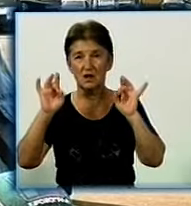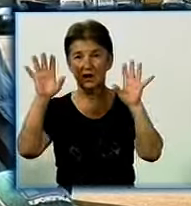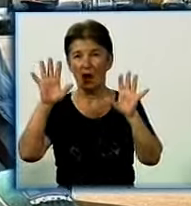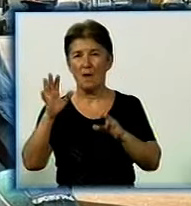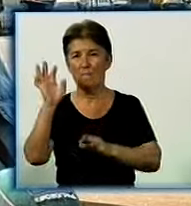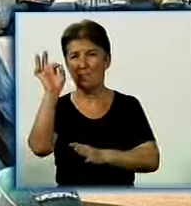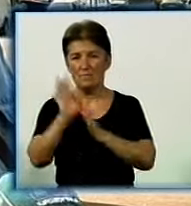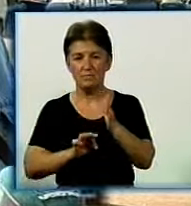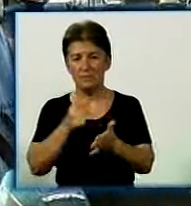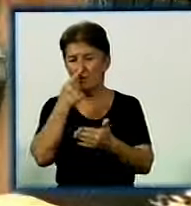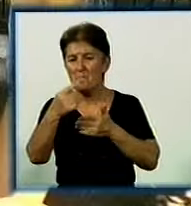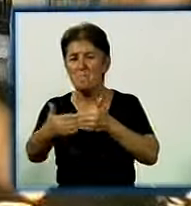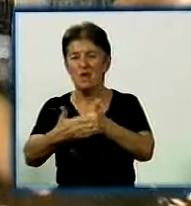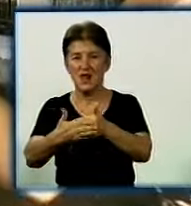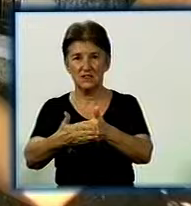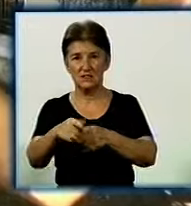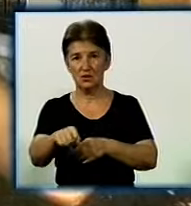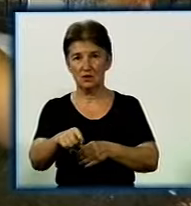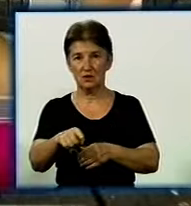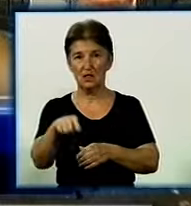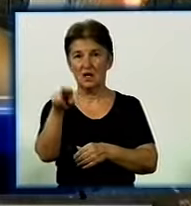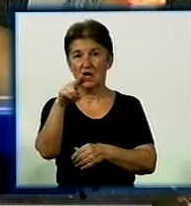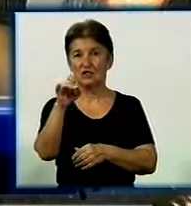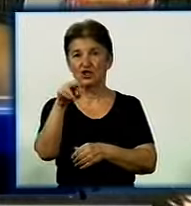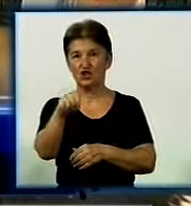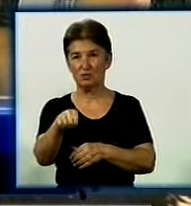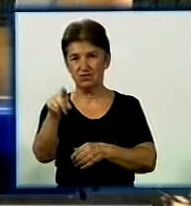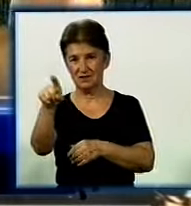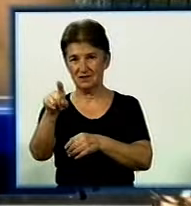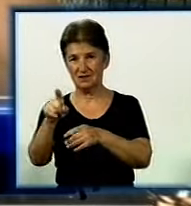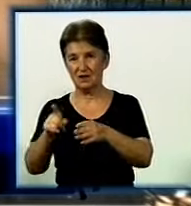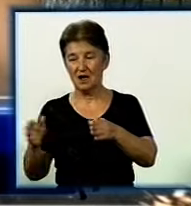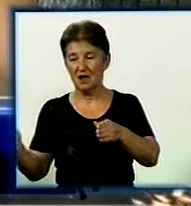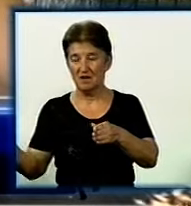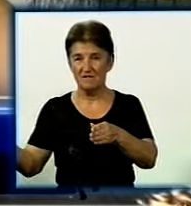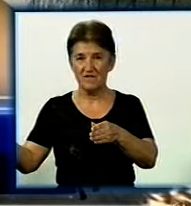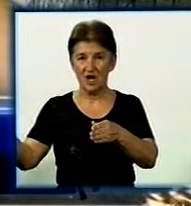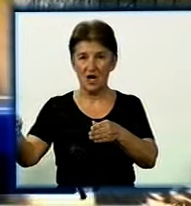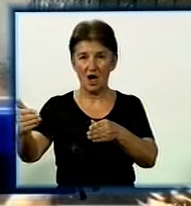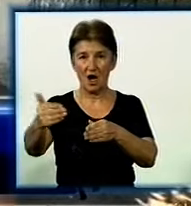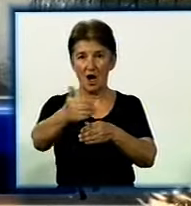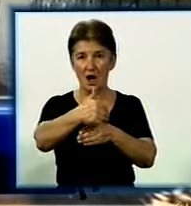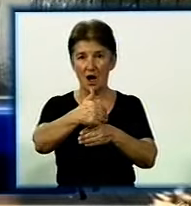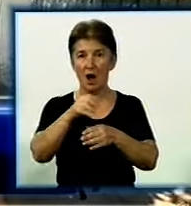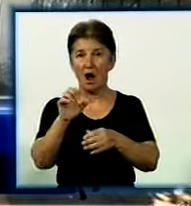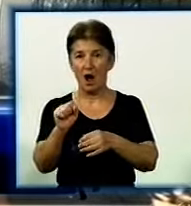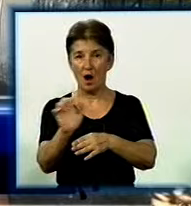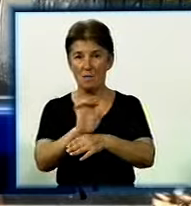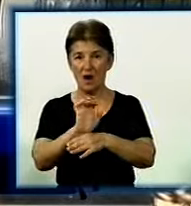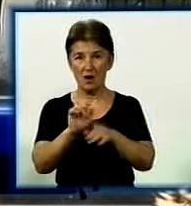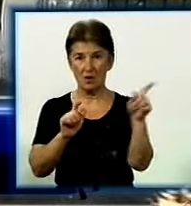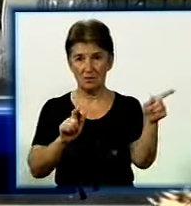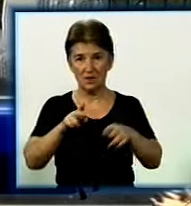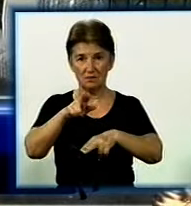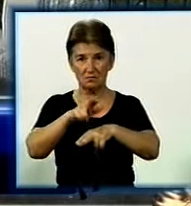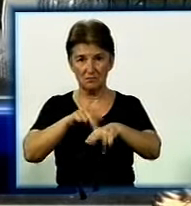перекрестку. Джип виїхав з цієї сторони, ось так він стояв, вже мав виїжджати на цю дорогу, а машина служби